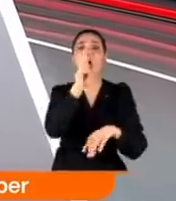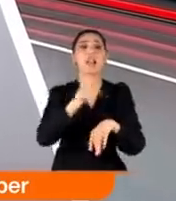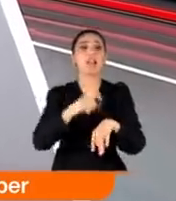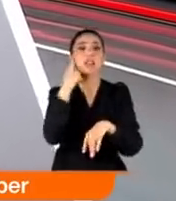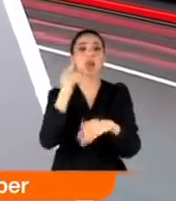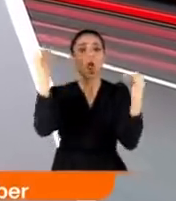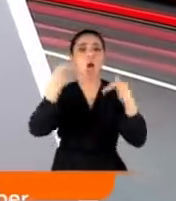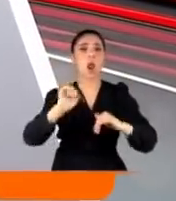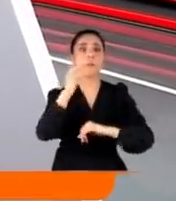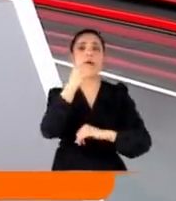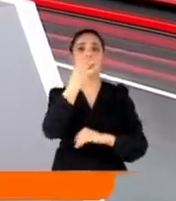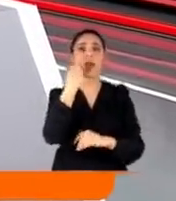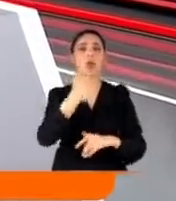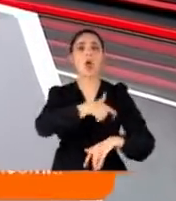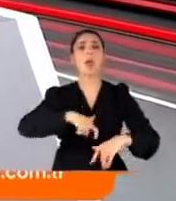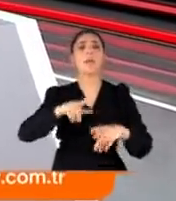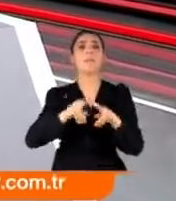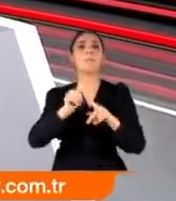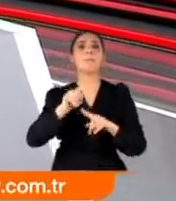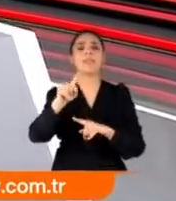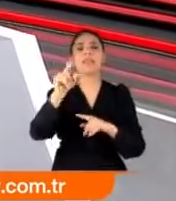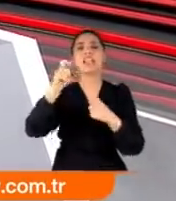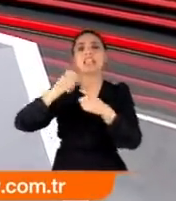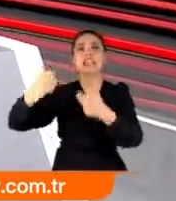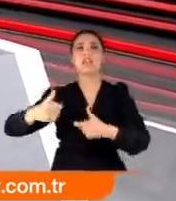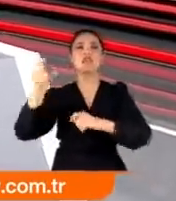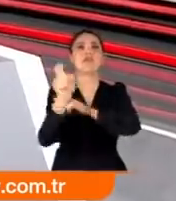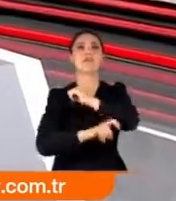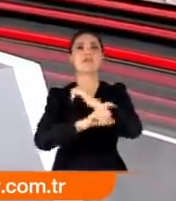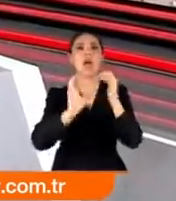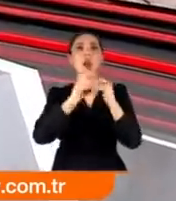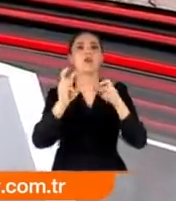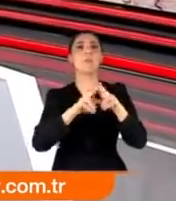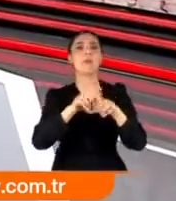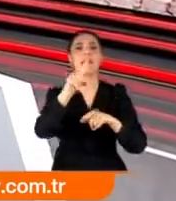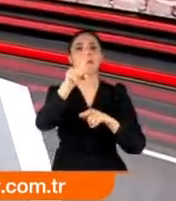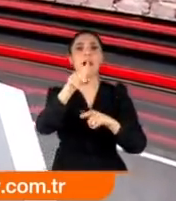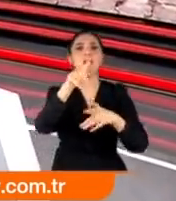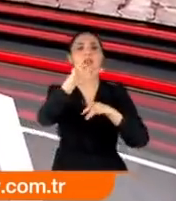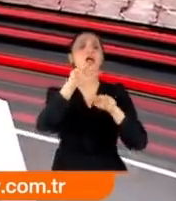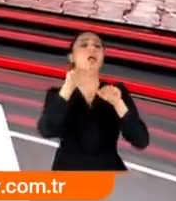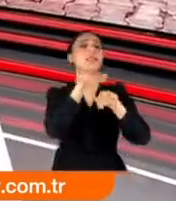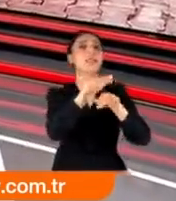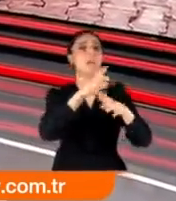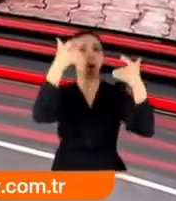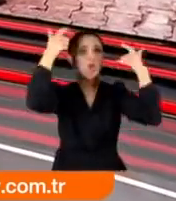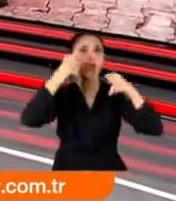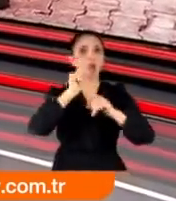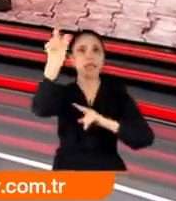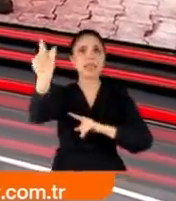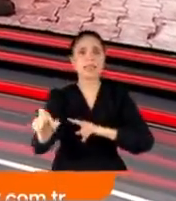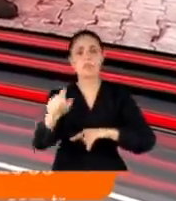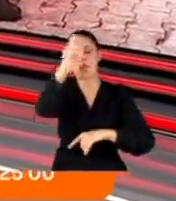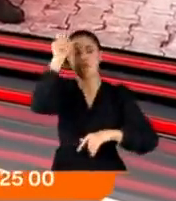saatlerinde gelen kritik haberle. Milli İstihbarat Teşkilatı Sincar'da terör örgütü PKK'nın sözde lojistik sorumlusu İbrahim Parım'ı